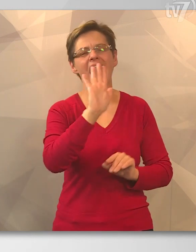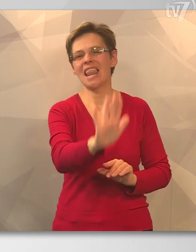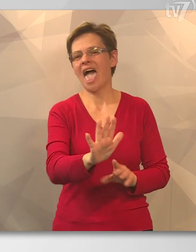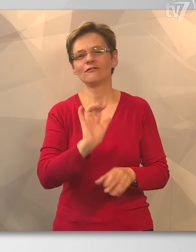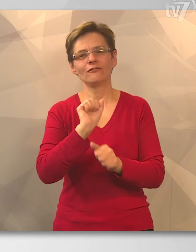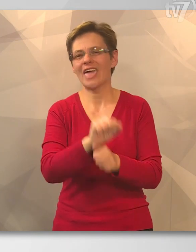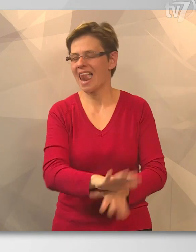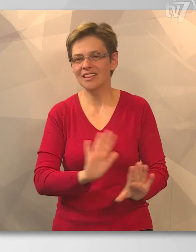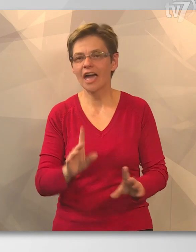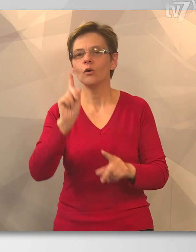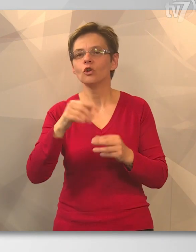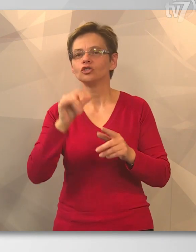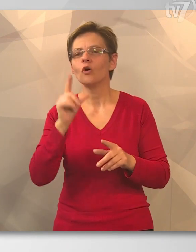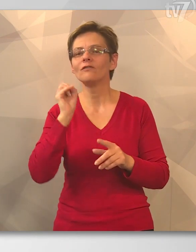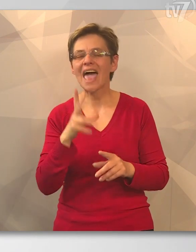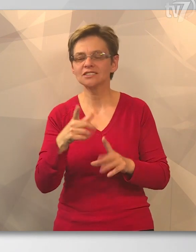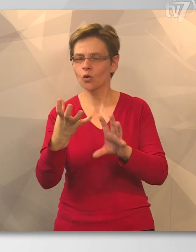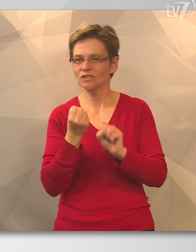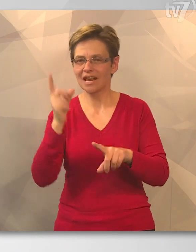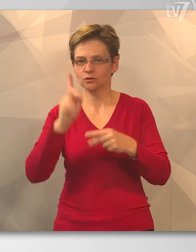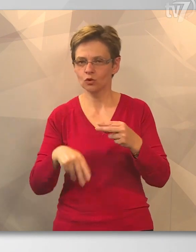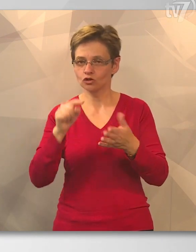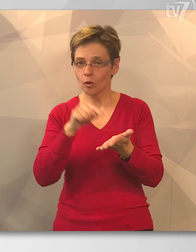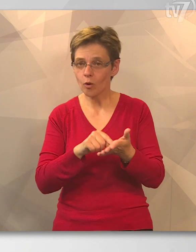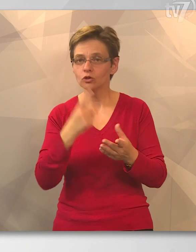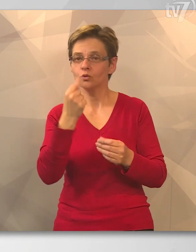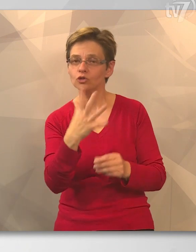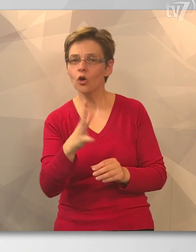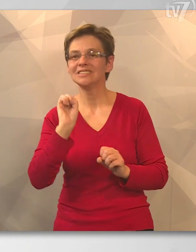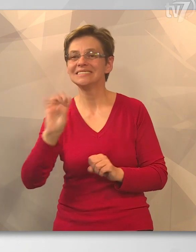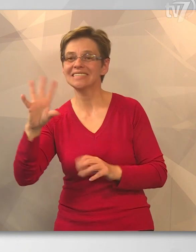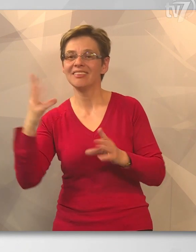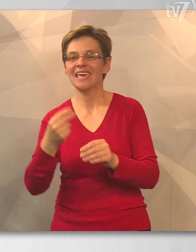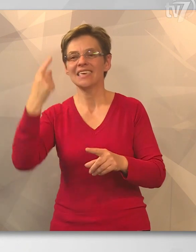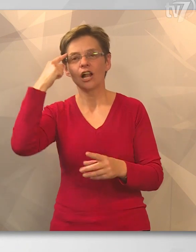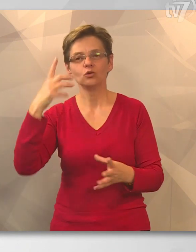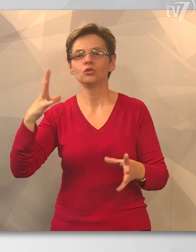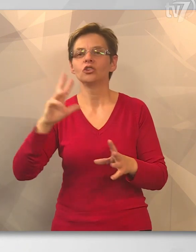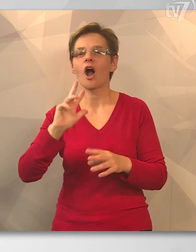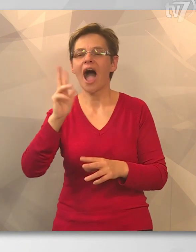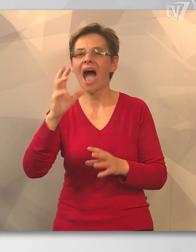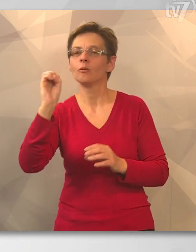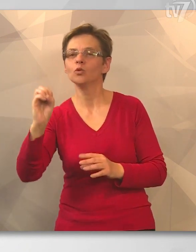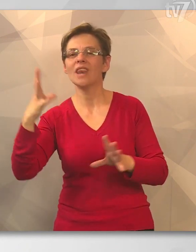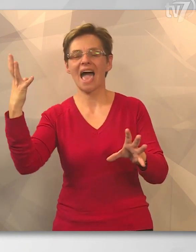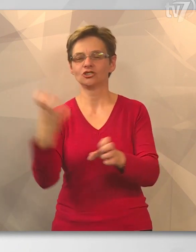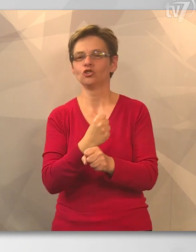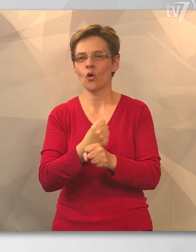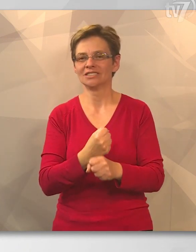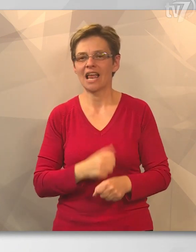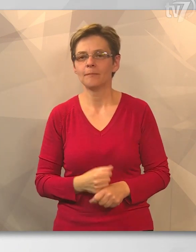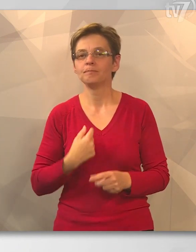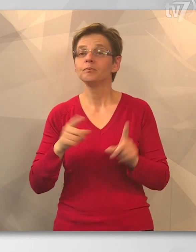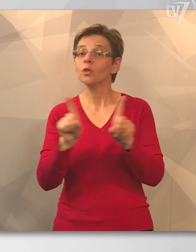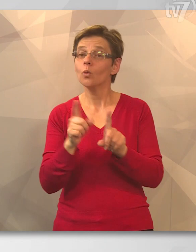ellenfelének. Az utolsó pontot Lúcia Fresco szerezte. A BRS-e 25-14-jel gyűjtötte be a 3-0-as